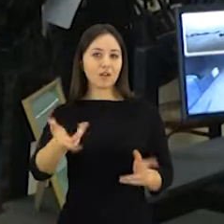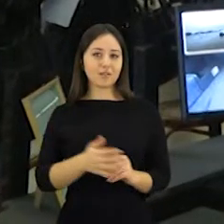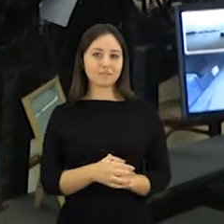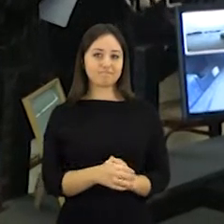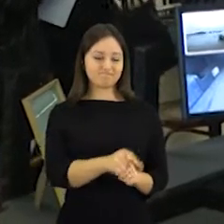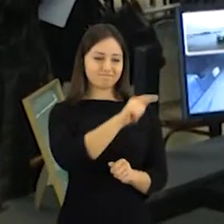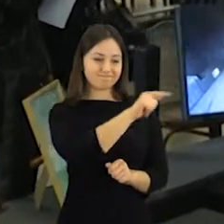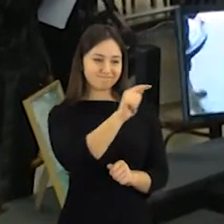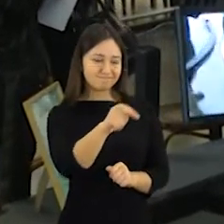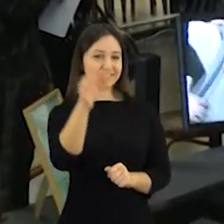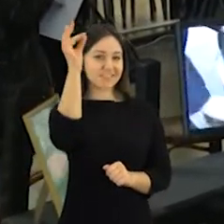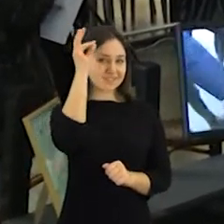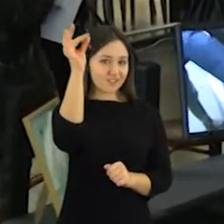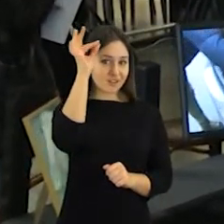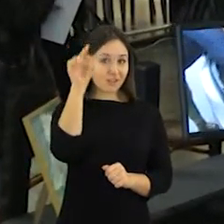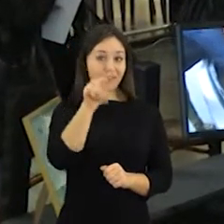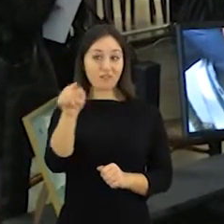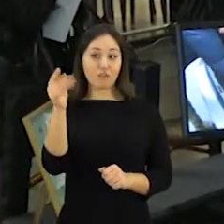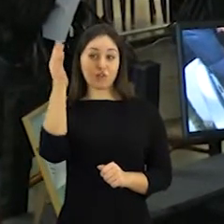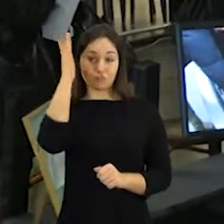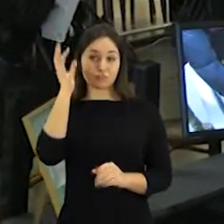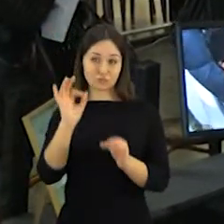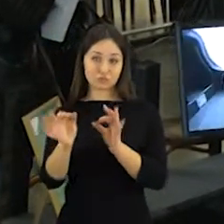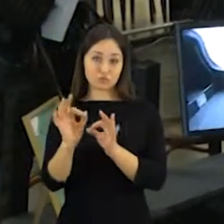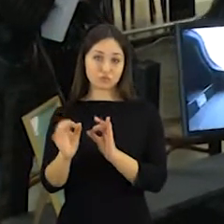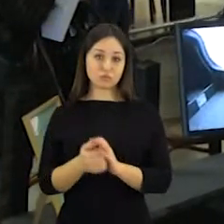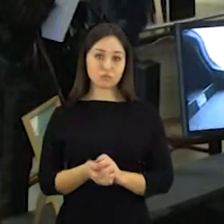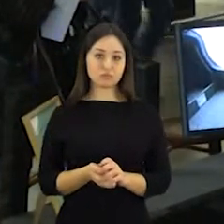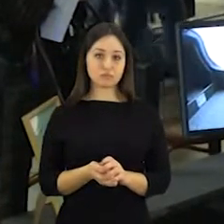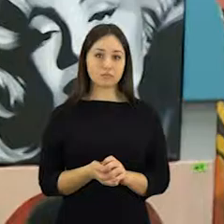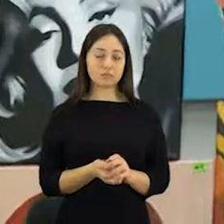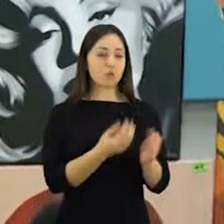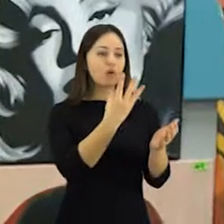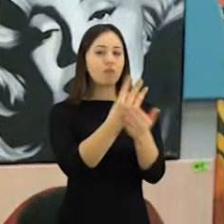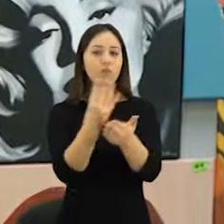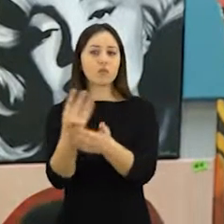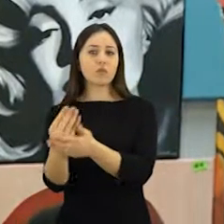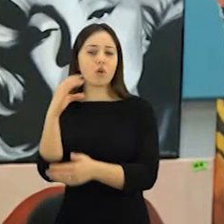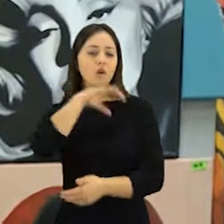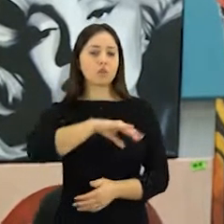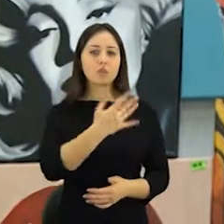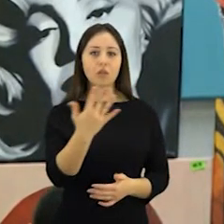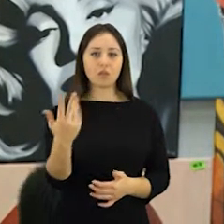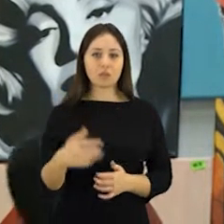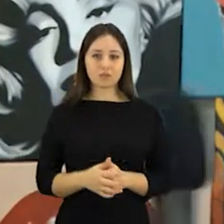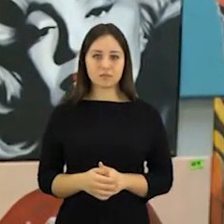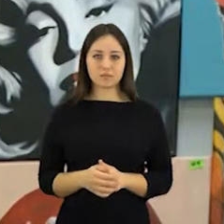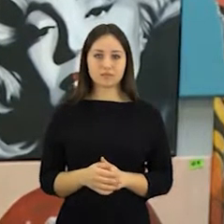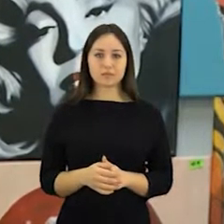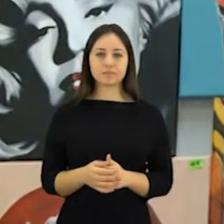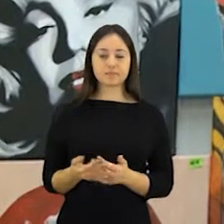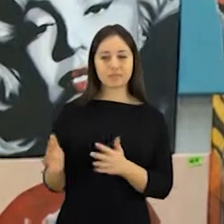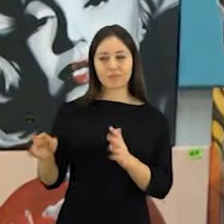verslininkais laikantys paugliai, dar ir padebesiais paskrajoja ir rimčiau pamasto. Tai kokia auga pas jūs būna kiekvienam žmogui?